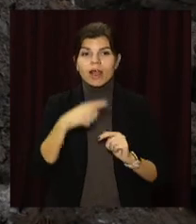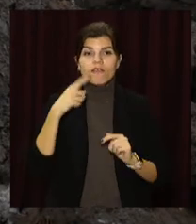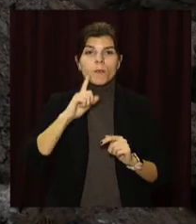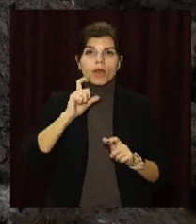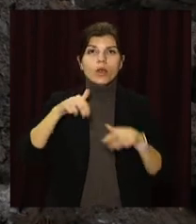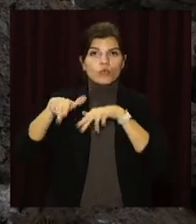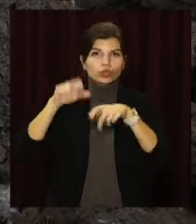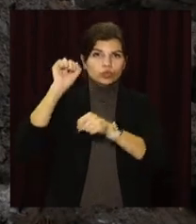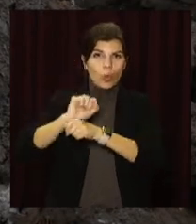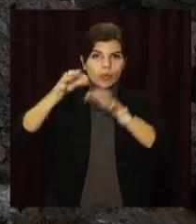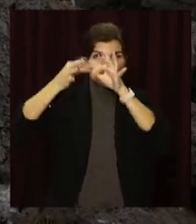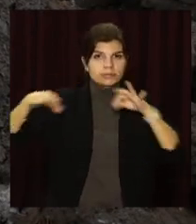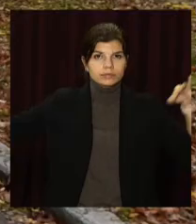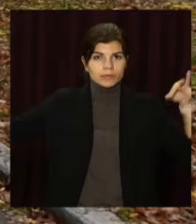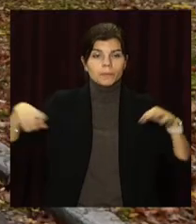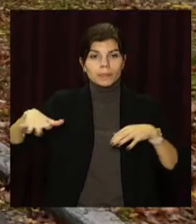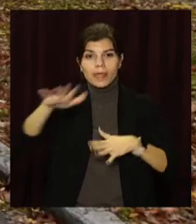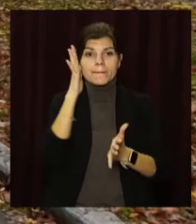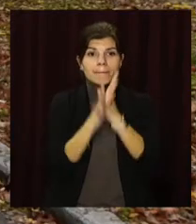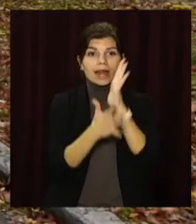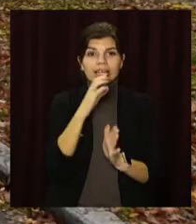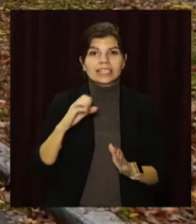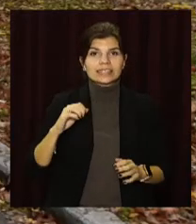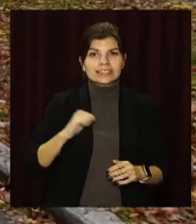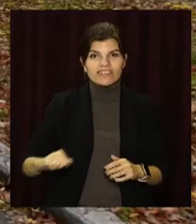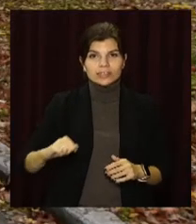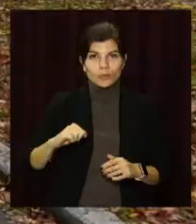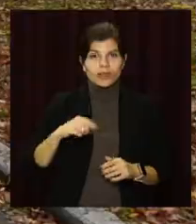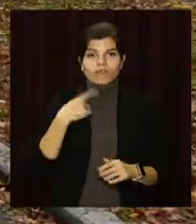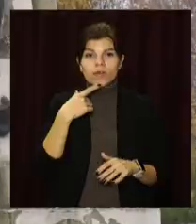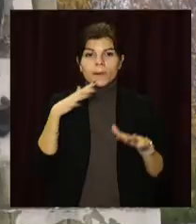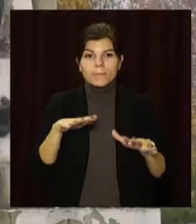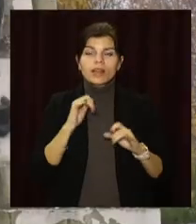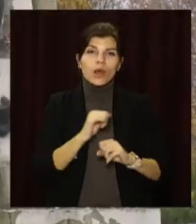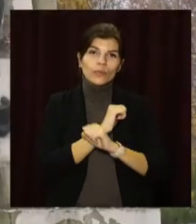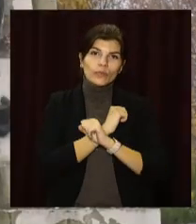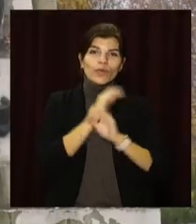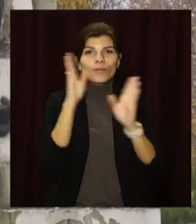пішоходів. За проєктом у Севастопольському парку буде низка зон для відпочинку.